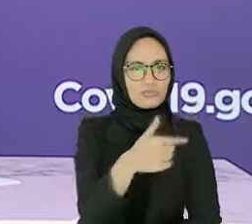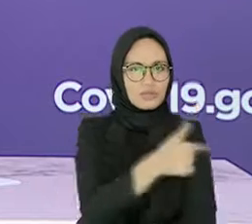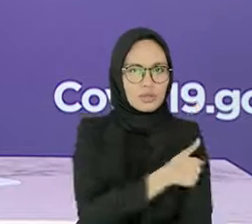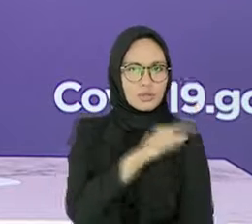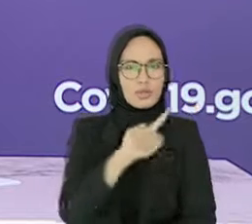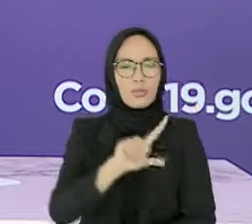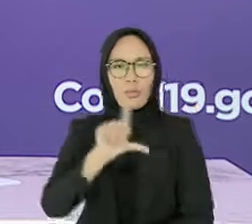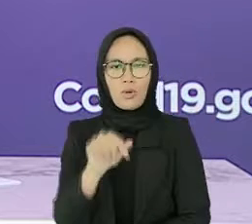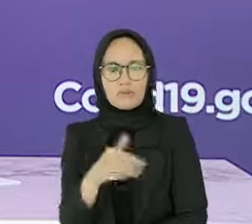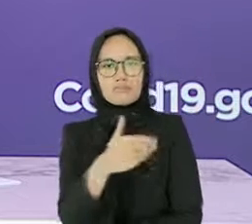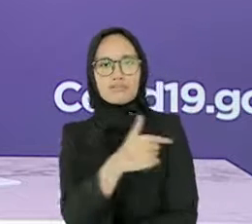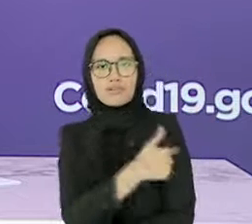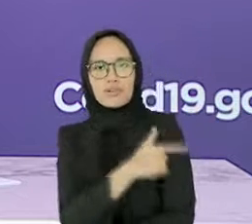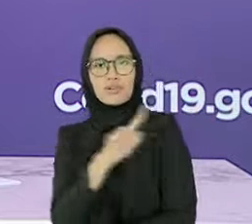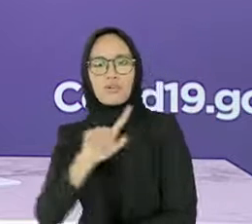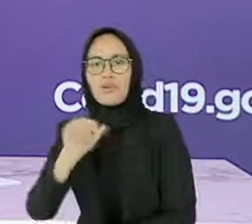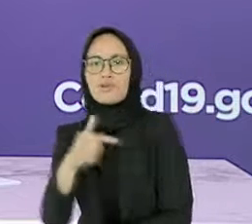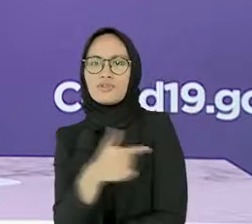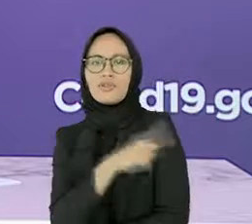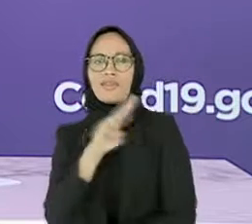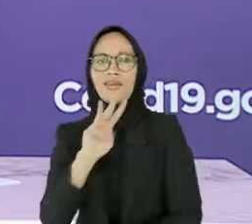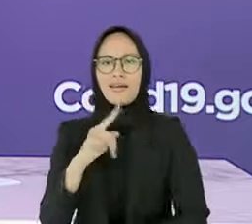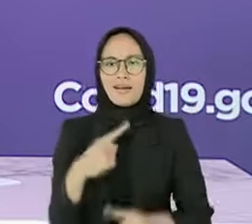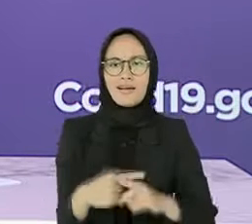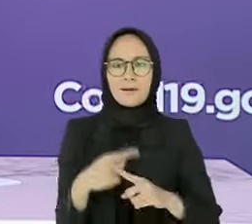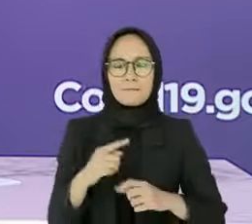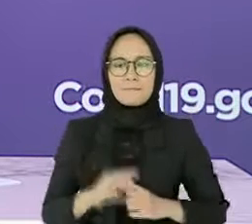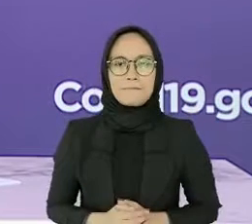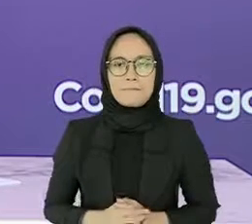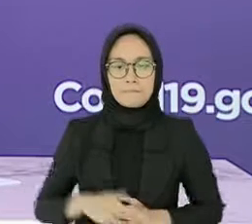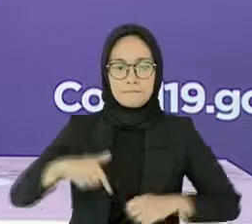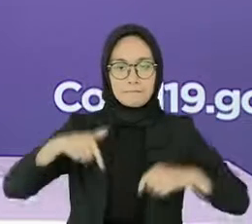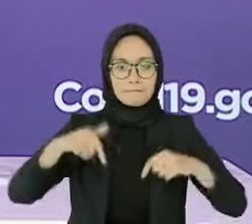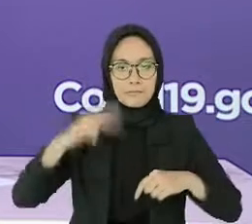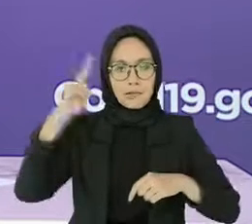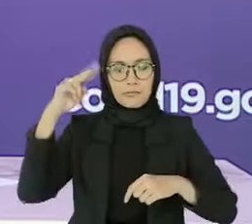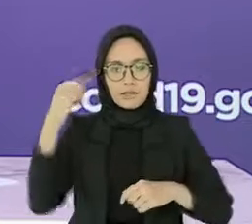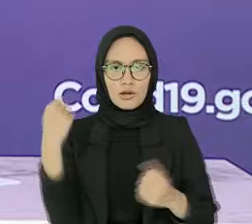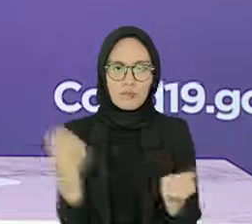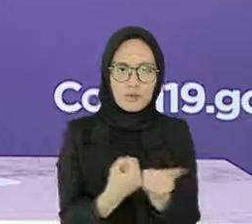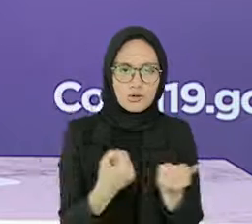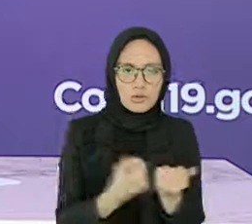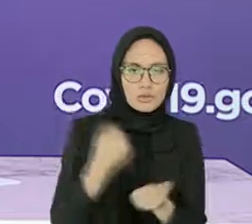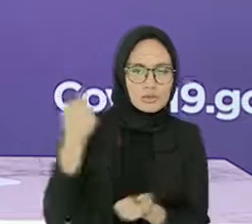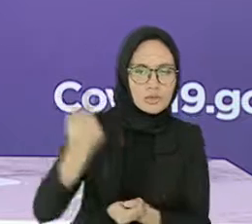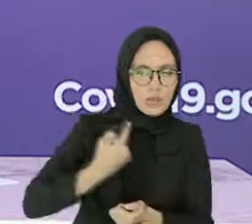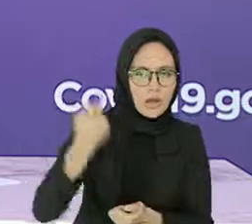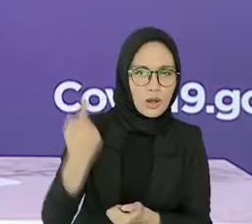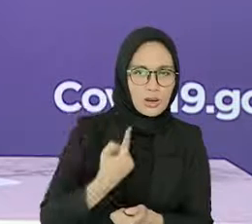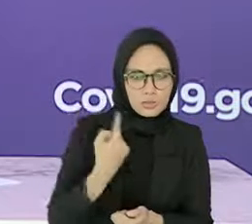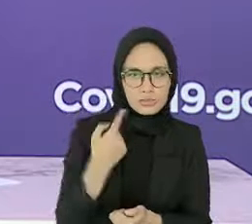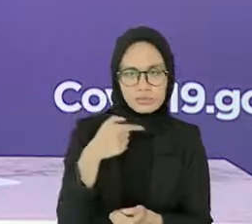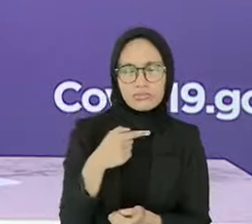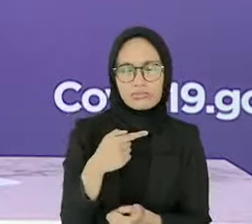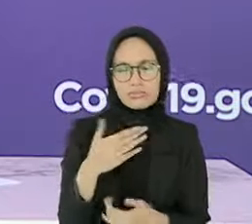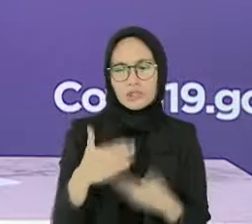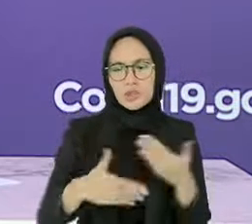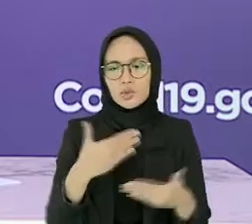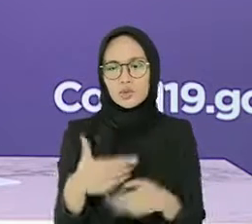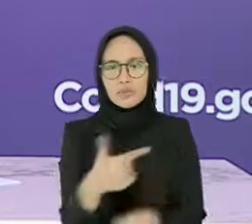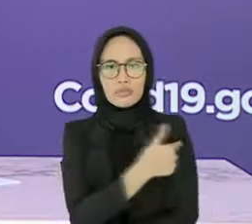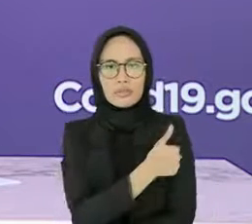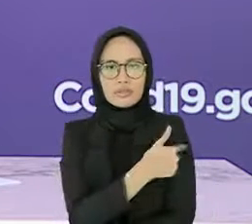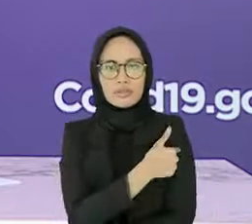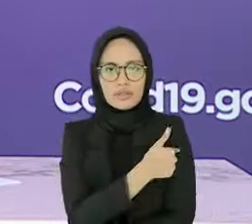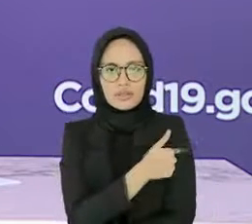dosis. Sampai saat ini, pemerintah Indonesia juga terus mendukung kemandirian produksi vaksin dalam negeri yaitu melalui vaksin